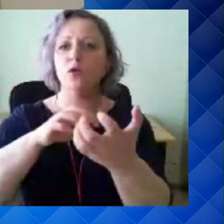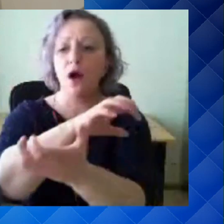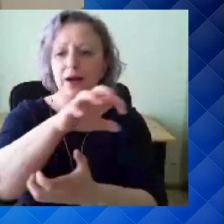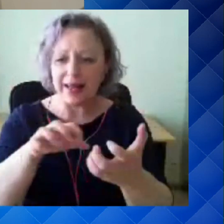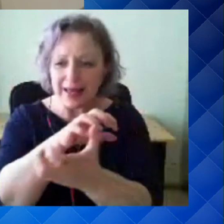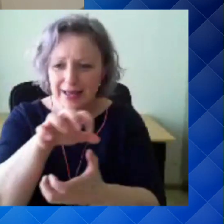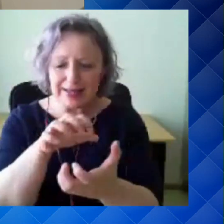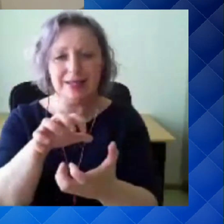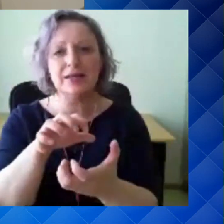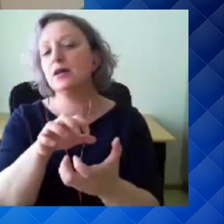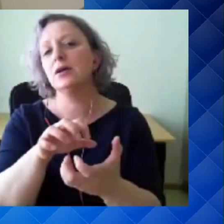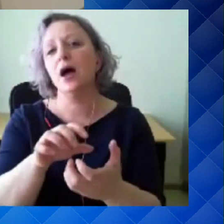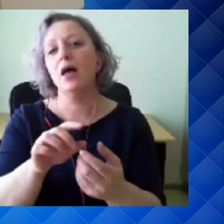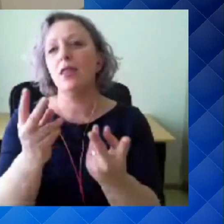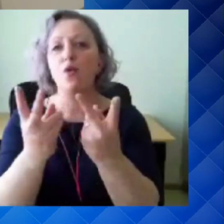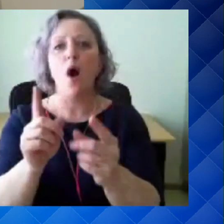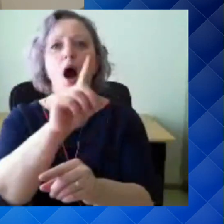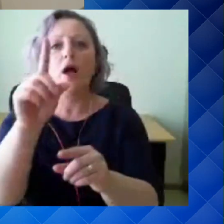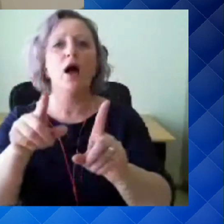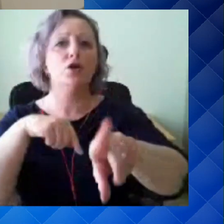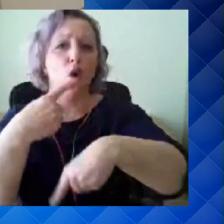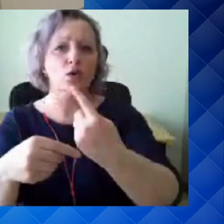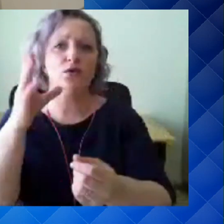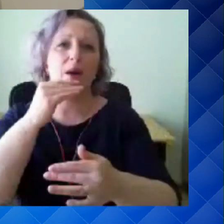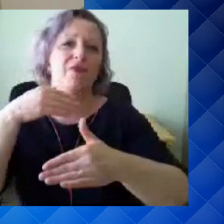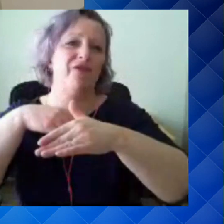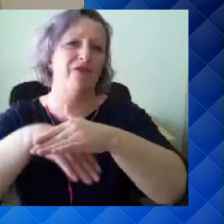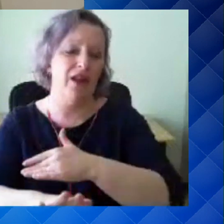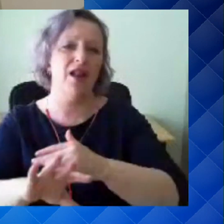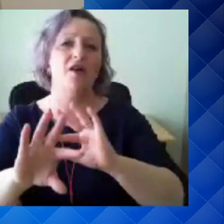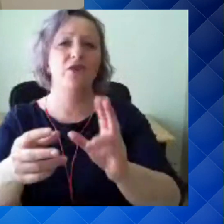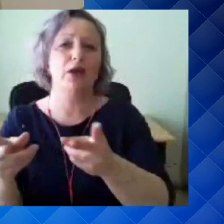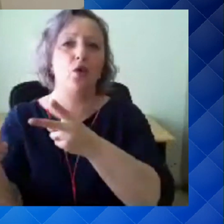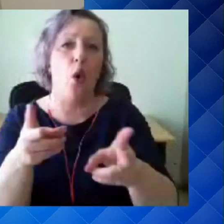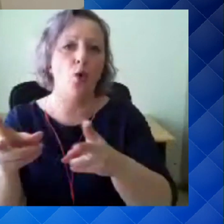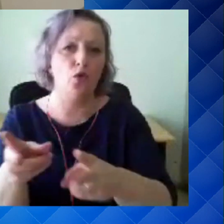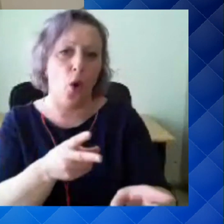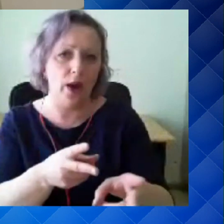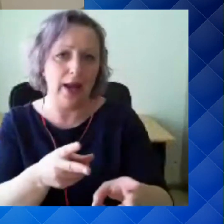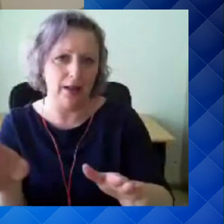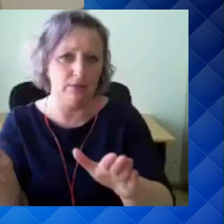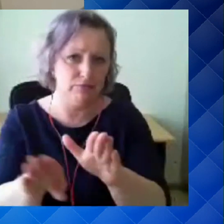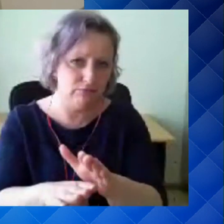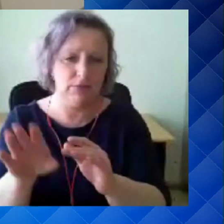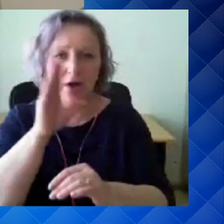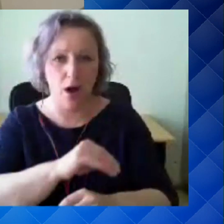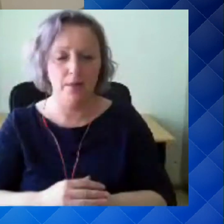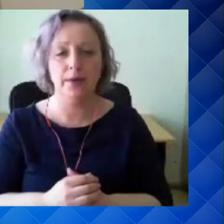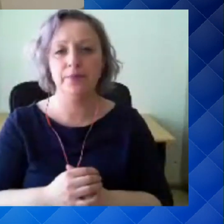ajajooksul väljuda ja kontrollial hoida ja selleks, et